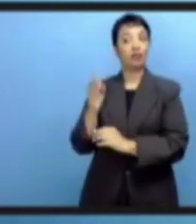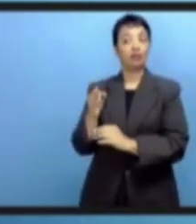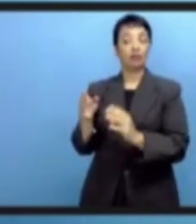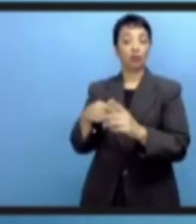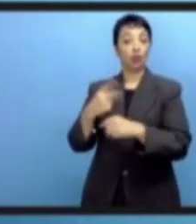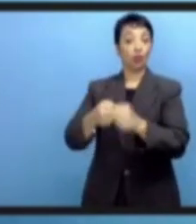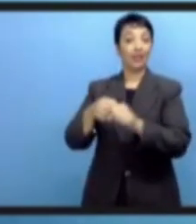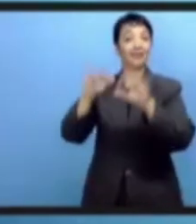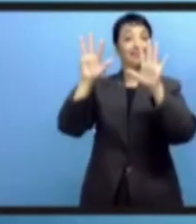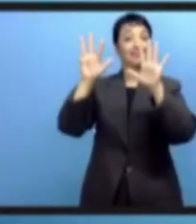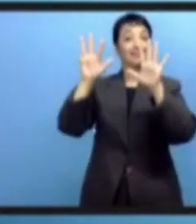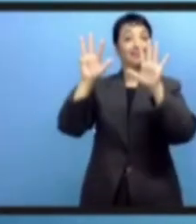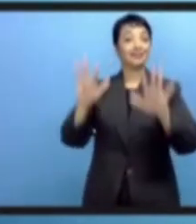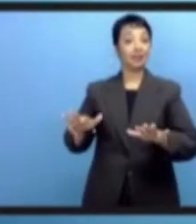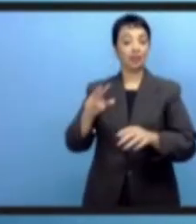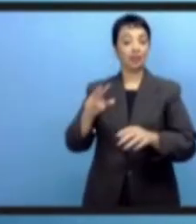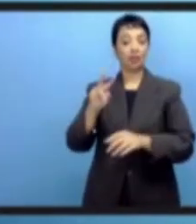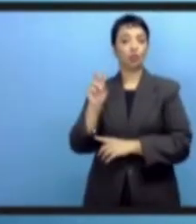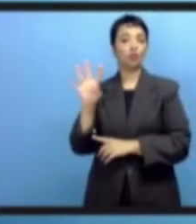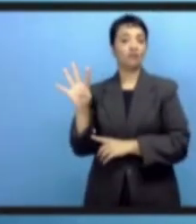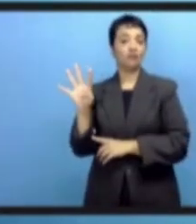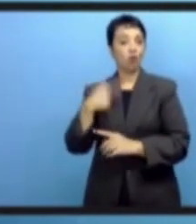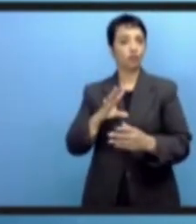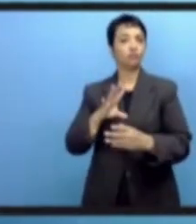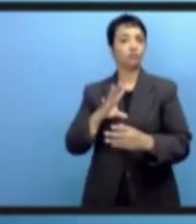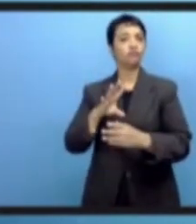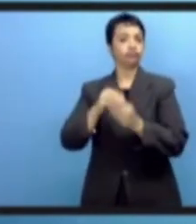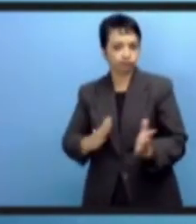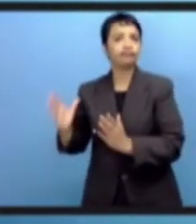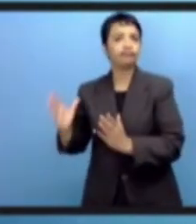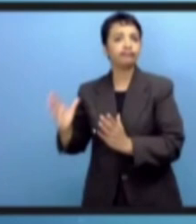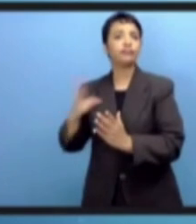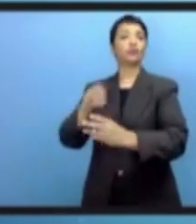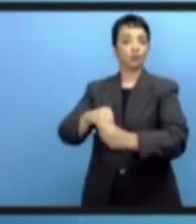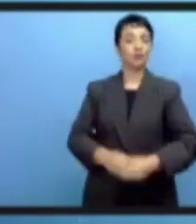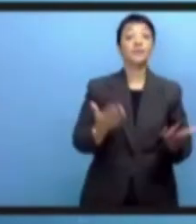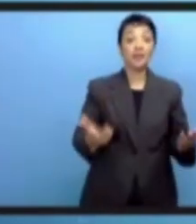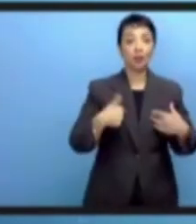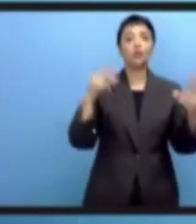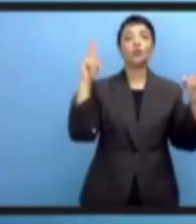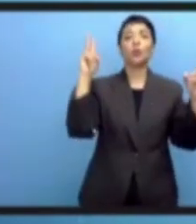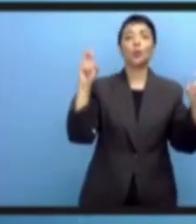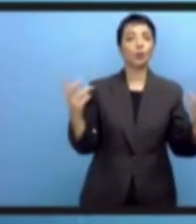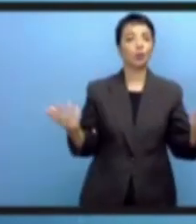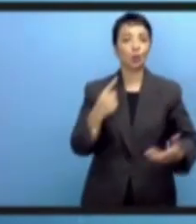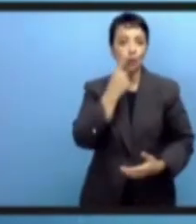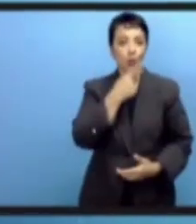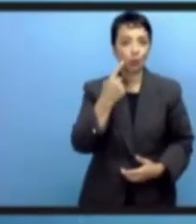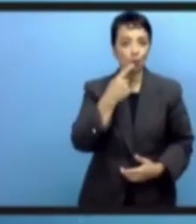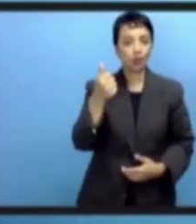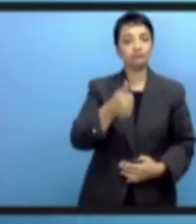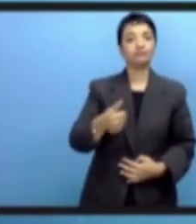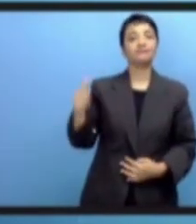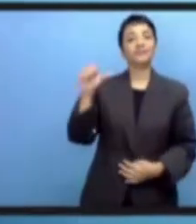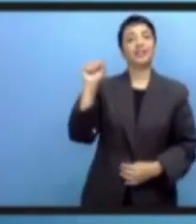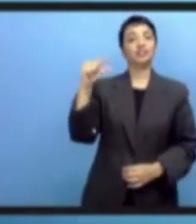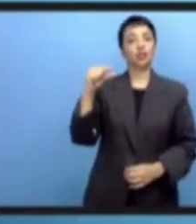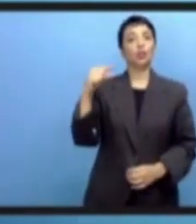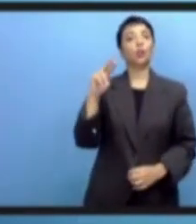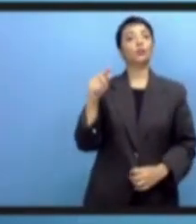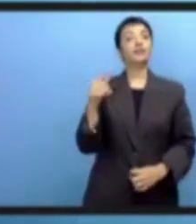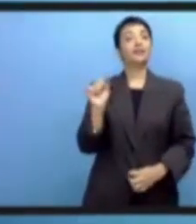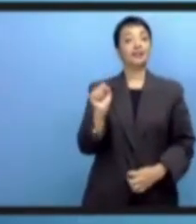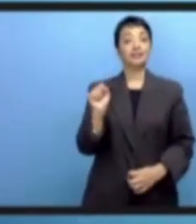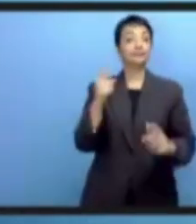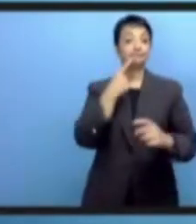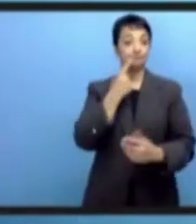и будущее IGF также готовы обсуждать, а также глобальный